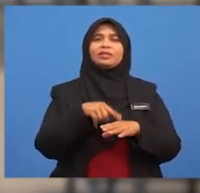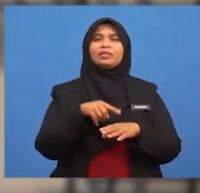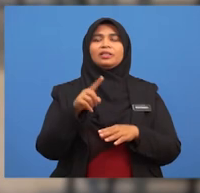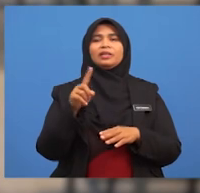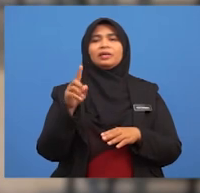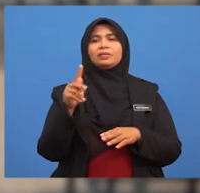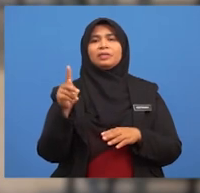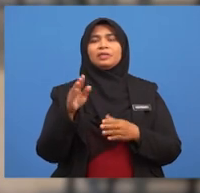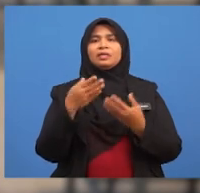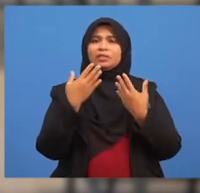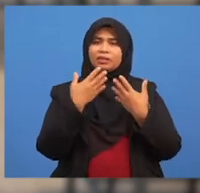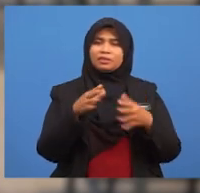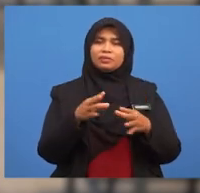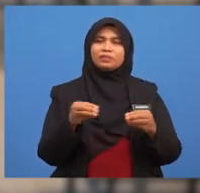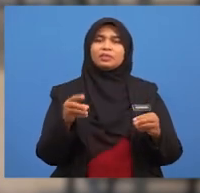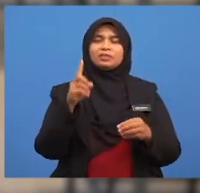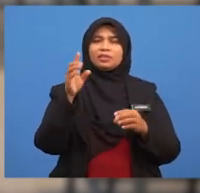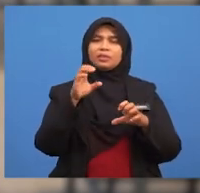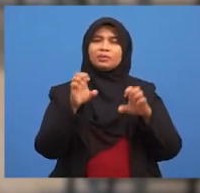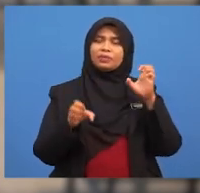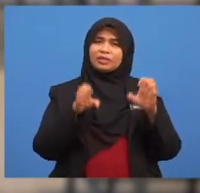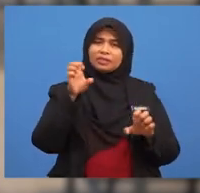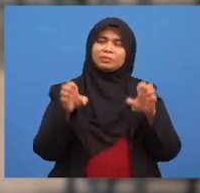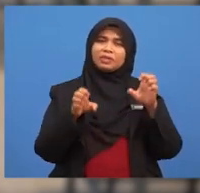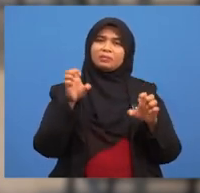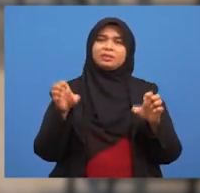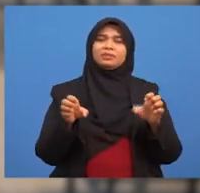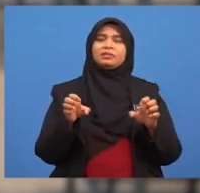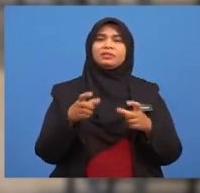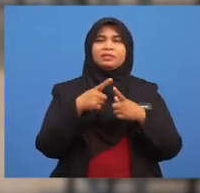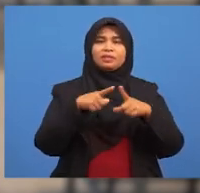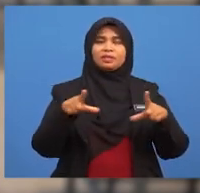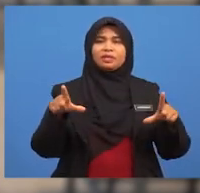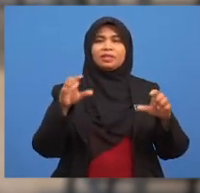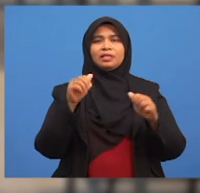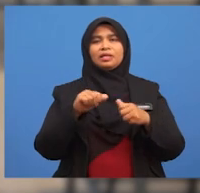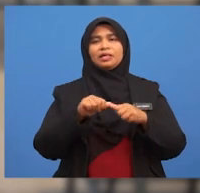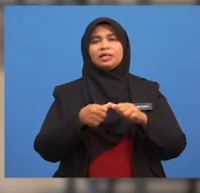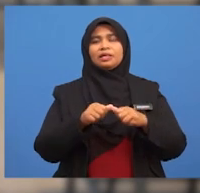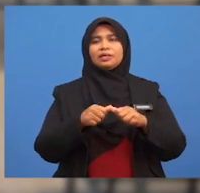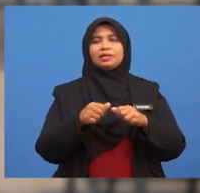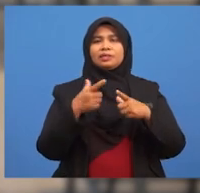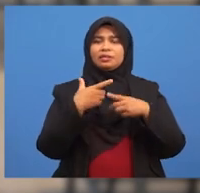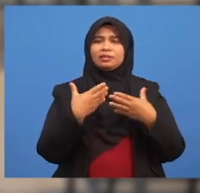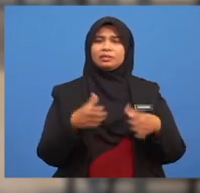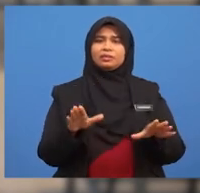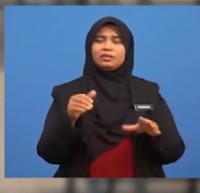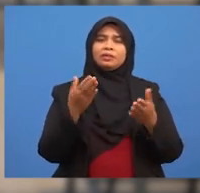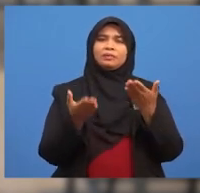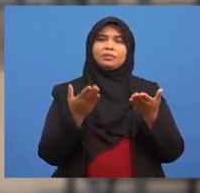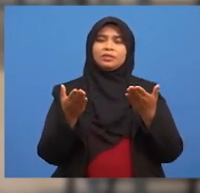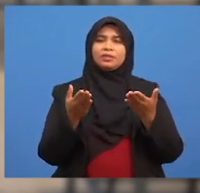kesudahan suatu eksperimen Selain angka, kesudahan yang mungkin